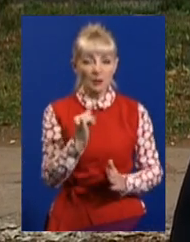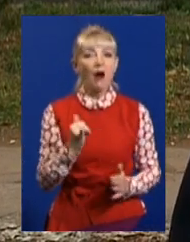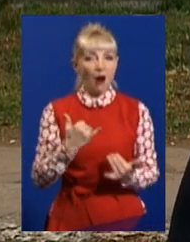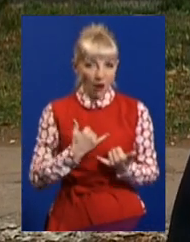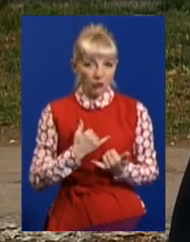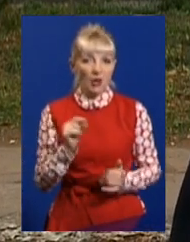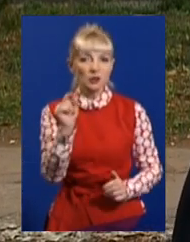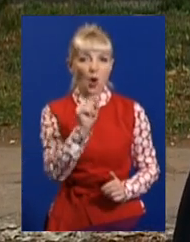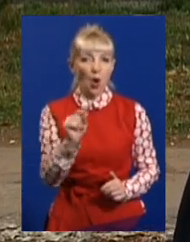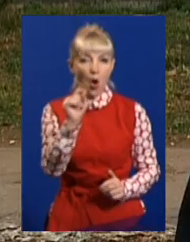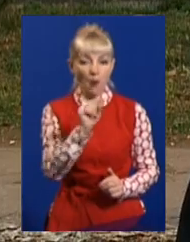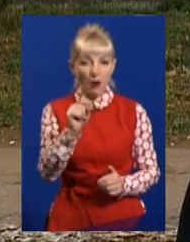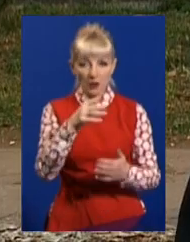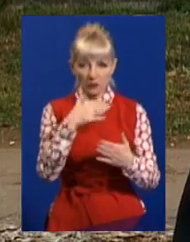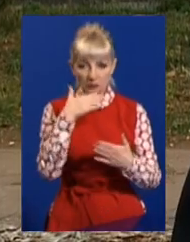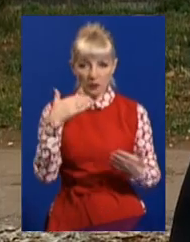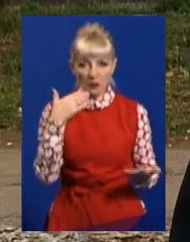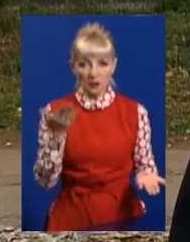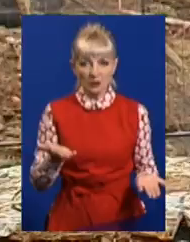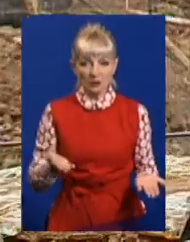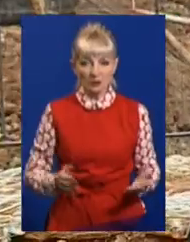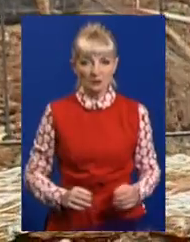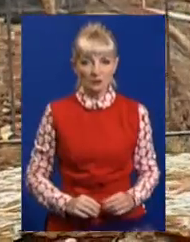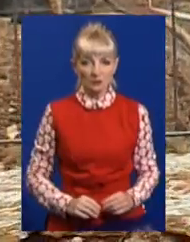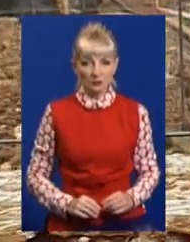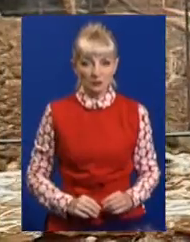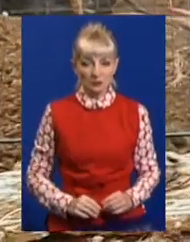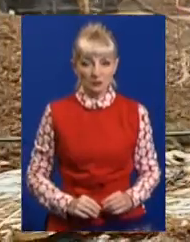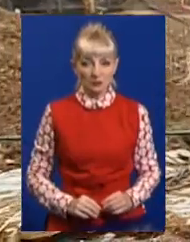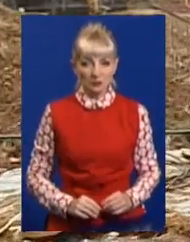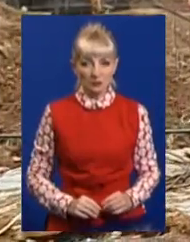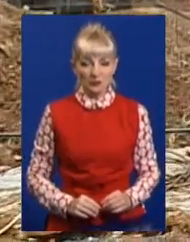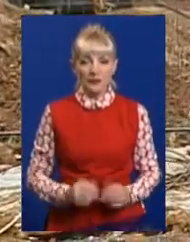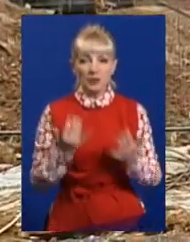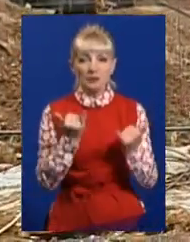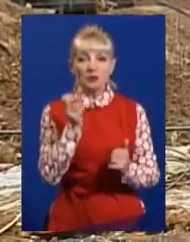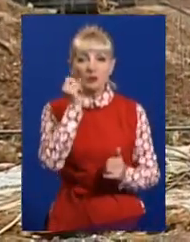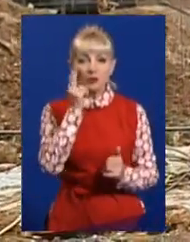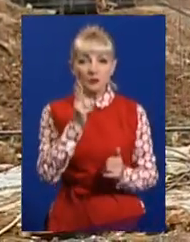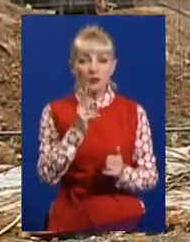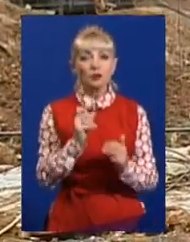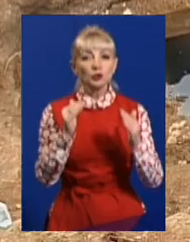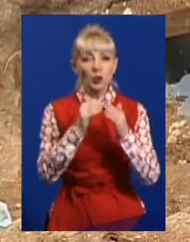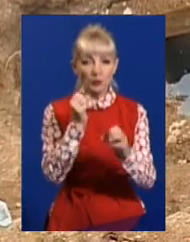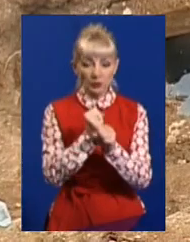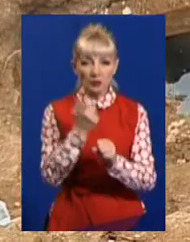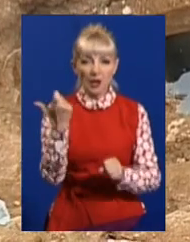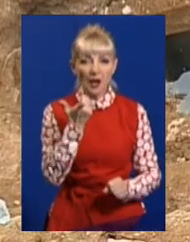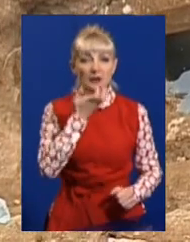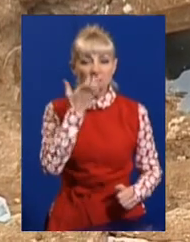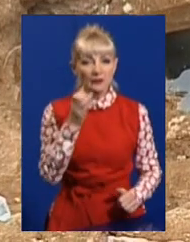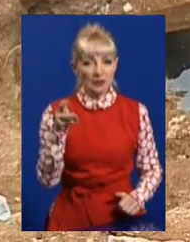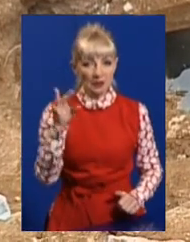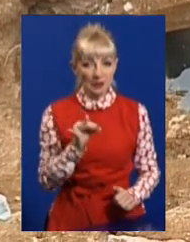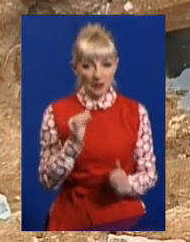комарі літають. А у нас до сих пор комари літають. Сьогодні по обіді за будинком працюють харківські теплові мережі.